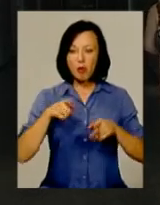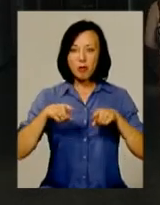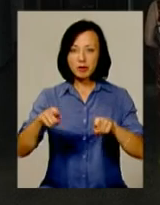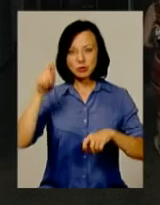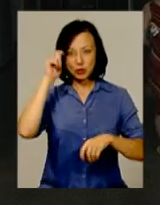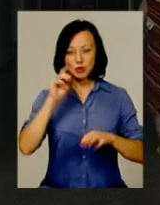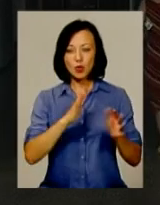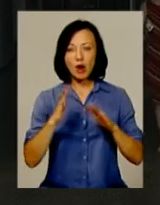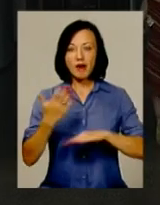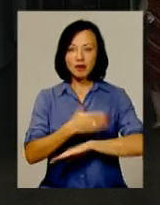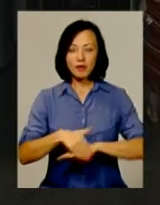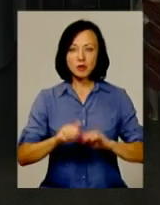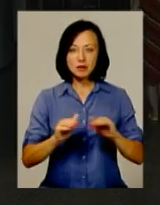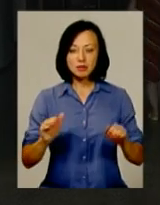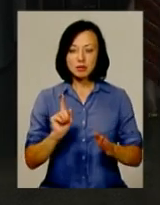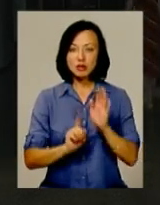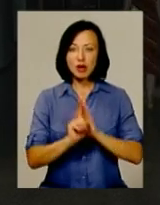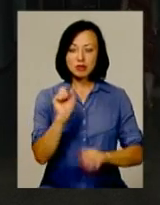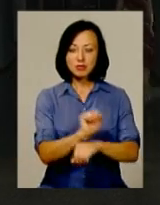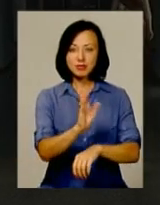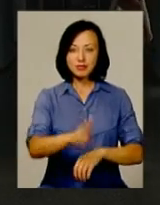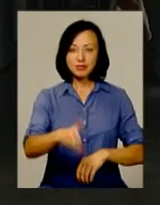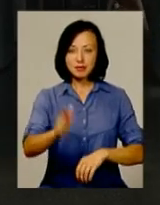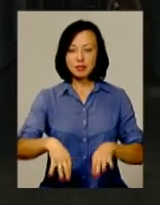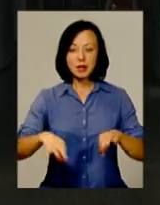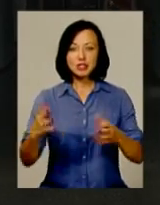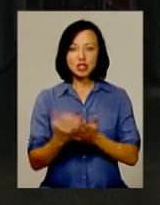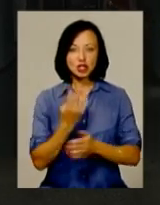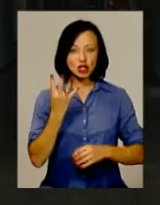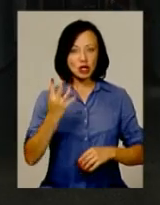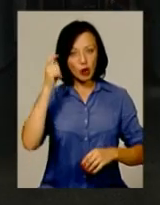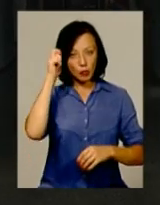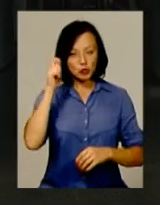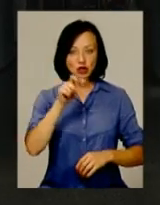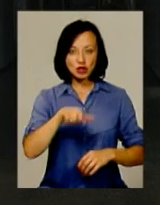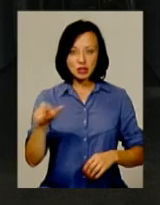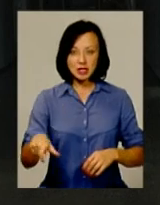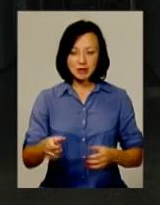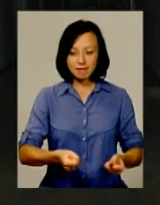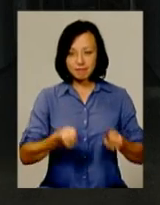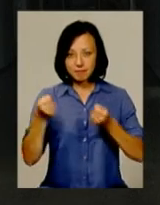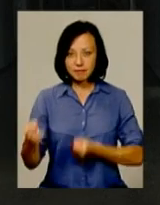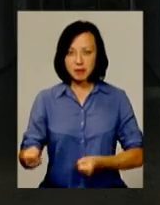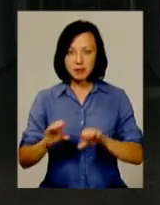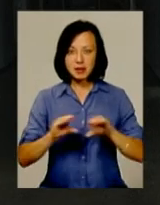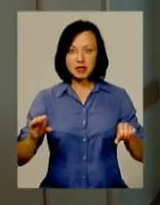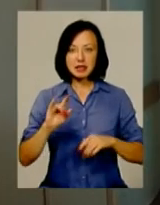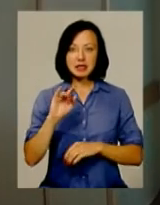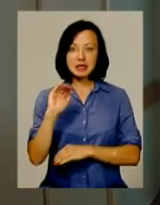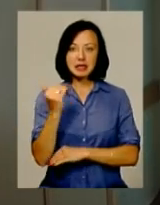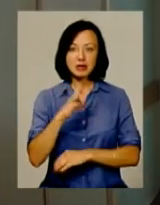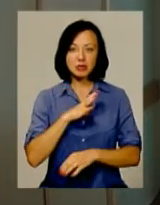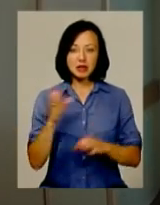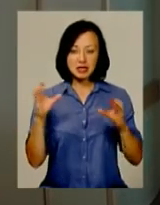вулиці з дітьми. Він почав зупиняти машини, знайшли чотири мужчини і зняли ту плиту. Дитина моя вже була синяя.